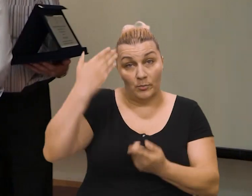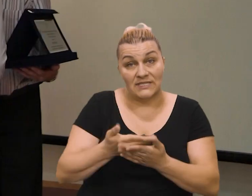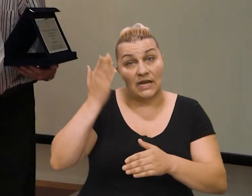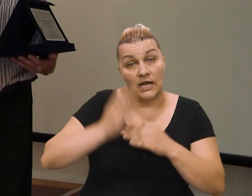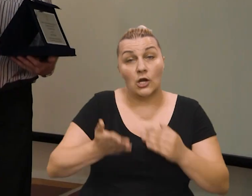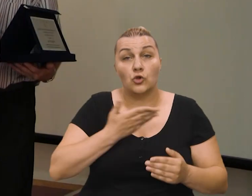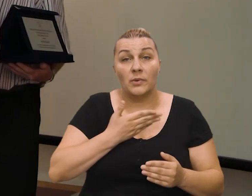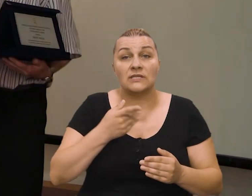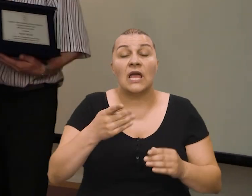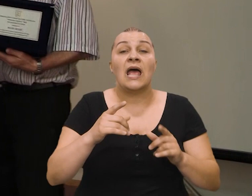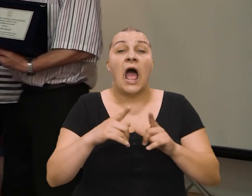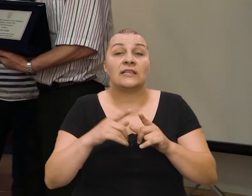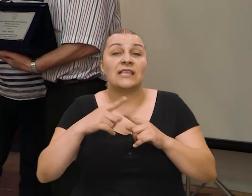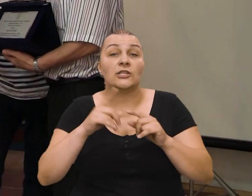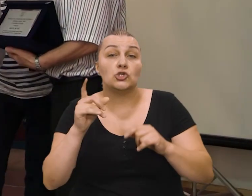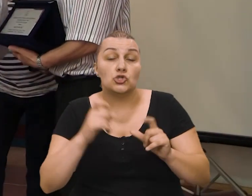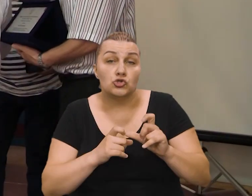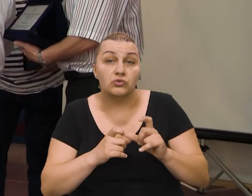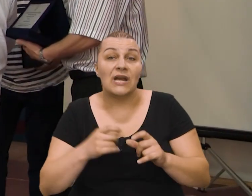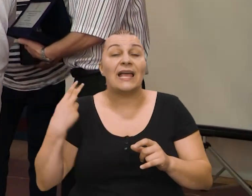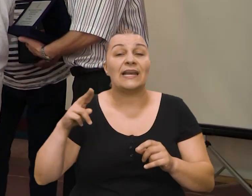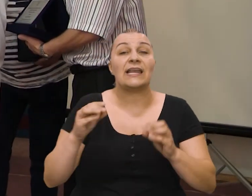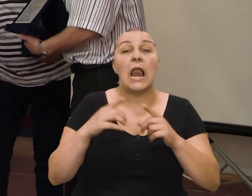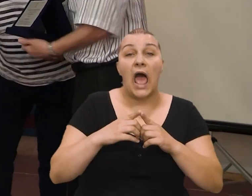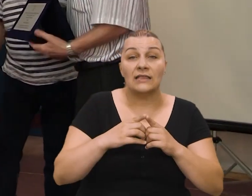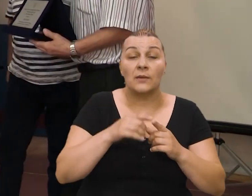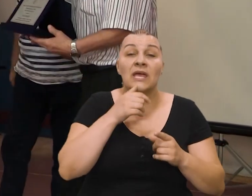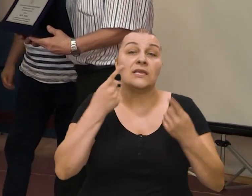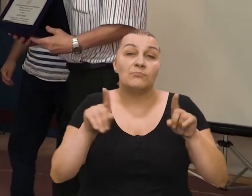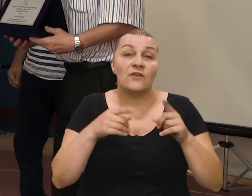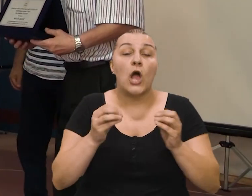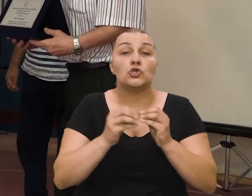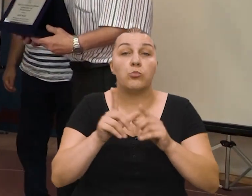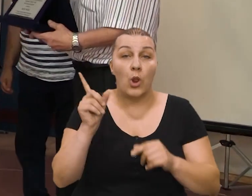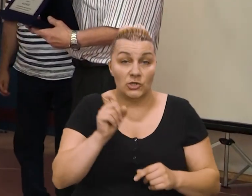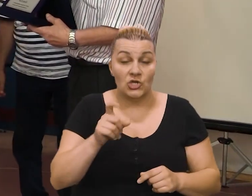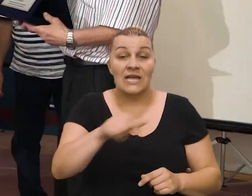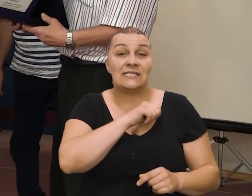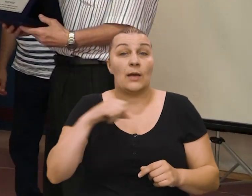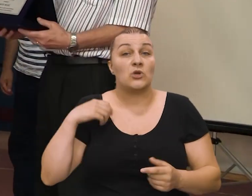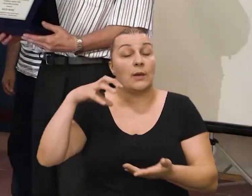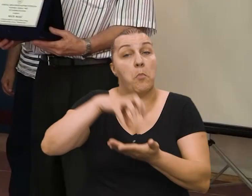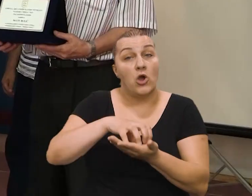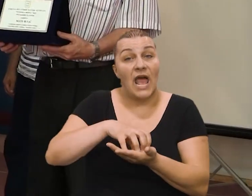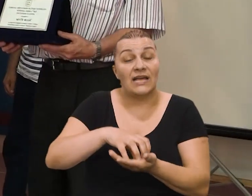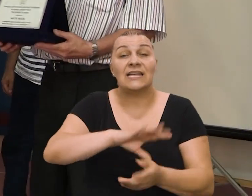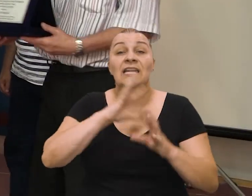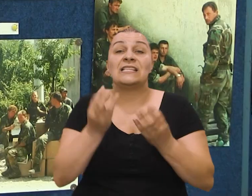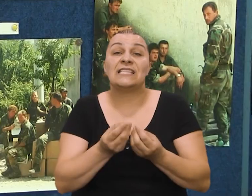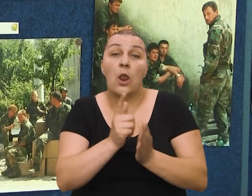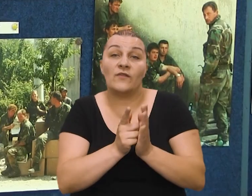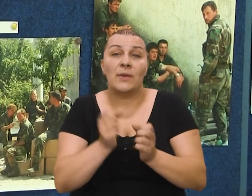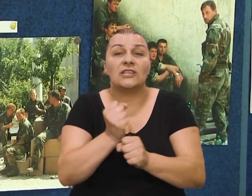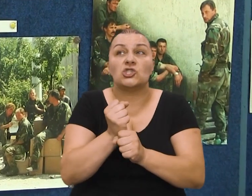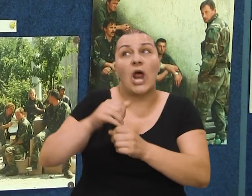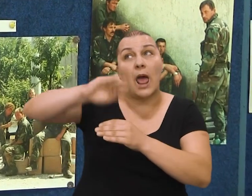koncu svečano su se dobili antenadobir tadi šutra generala Rahim Ademi te kraja diaspore Mate Bulić. Samostalna bojna Knin cijeli domovijski rat